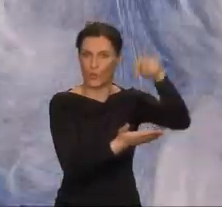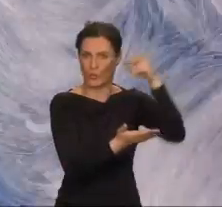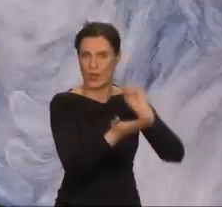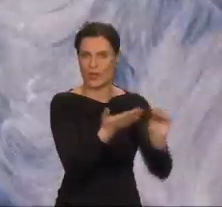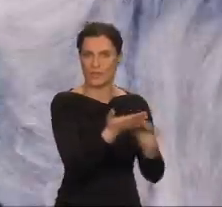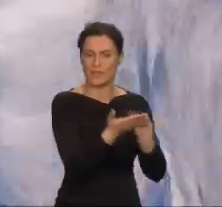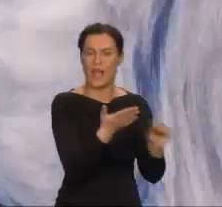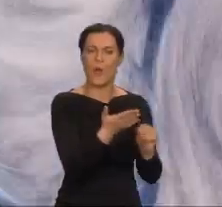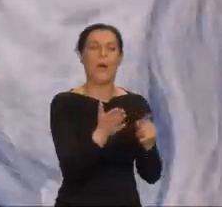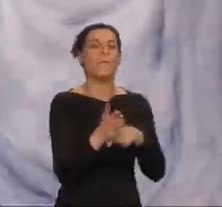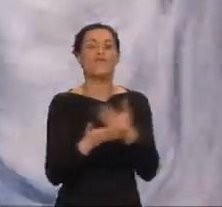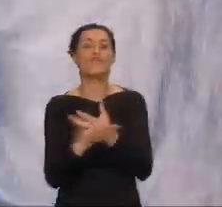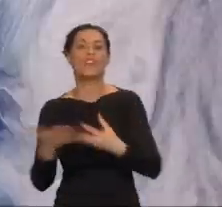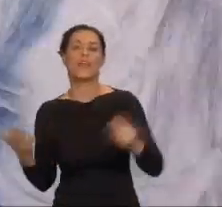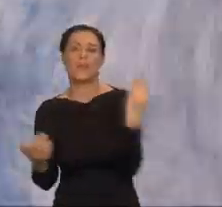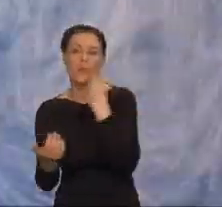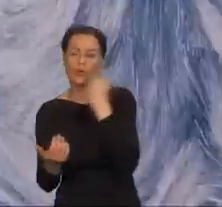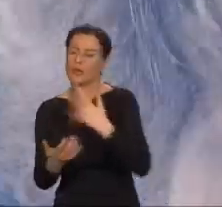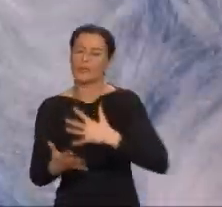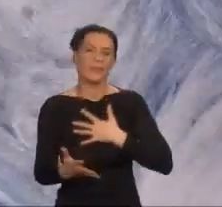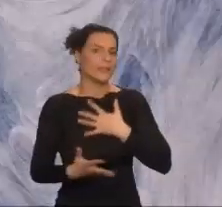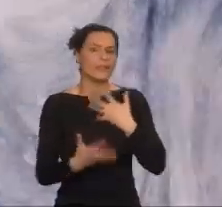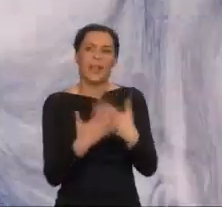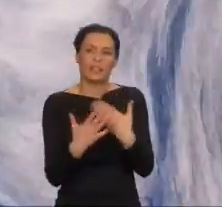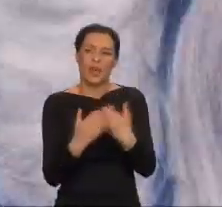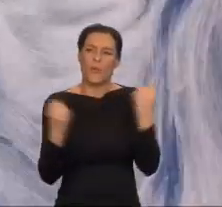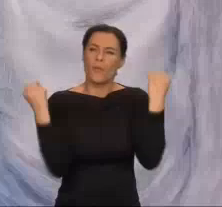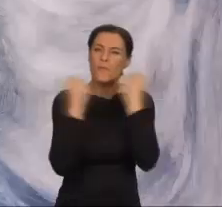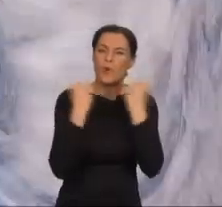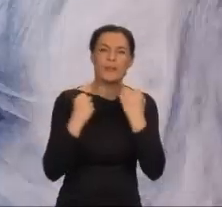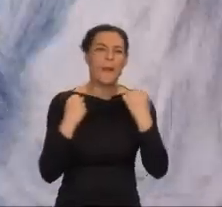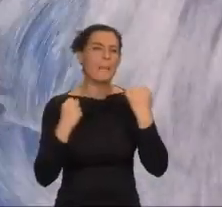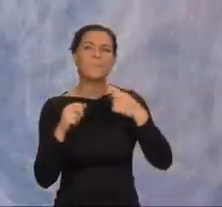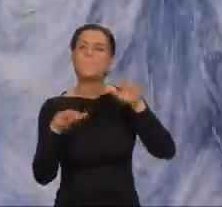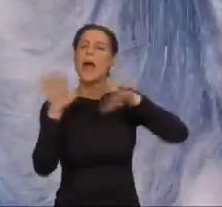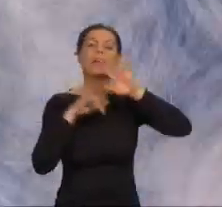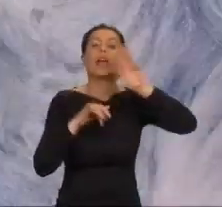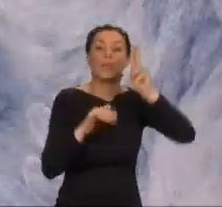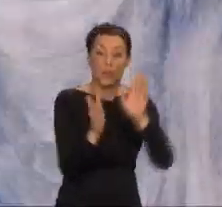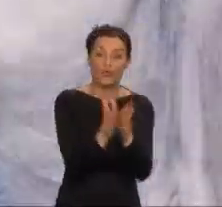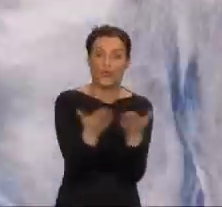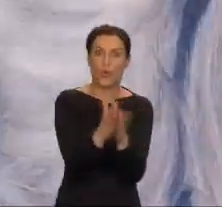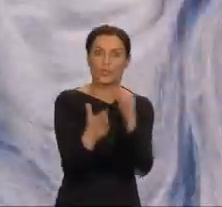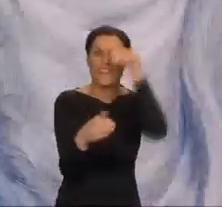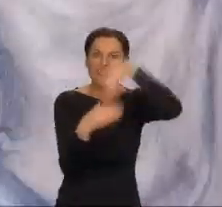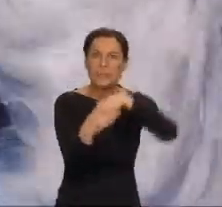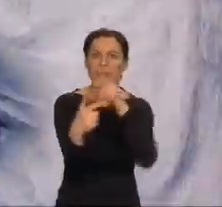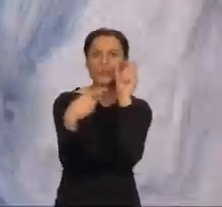W Ziemiomorzu zachwyca mnie to, że najsilniejszą magię tworzy sama materia książki, czyli słowa.